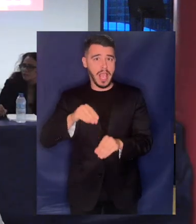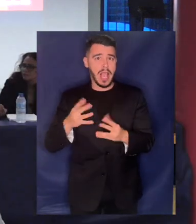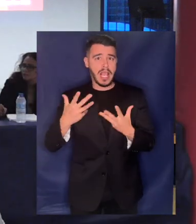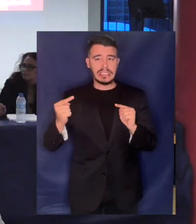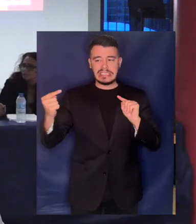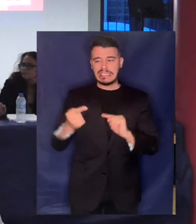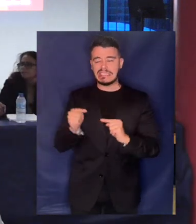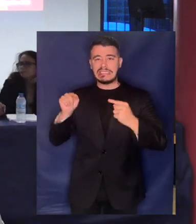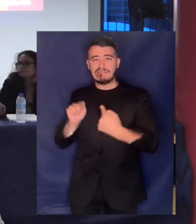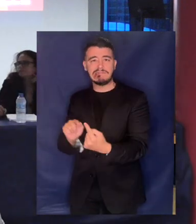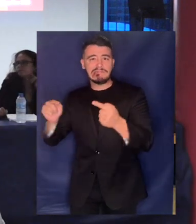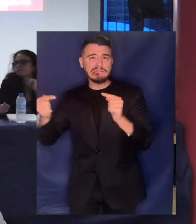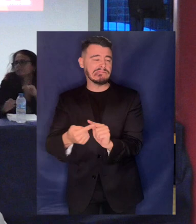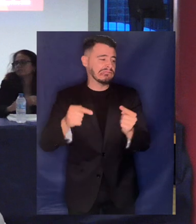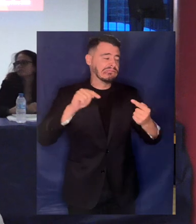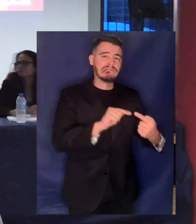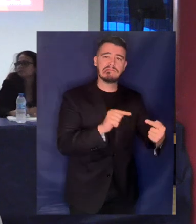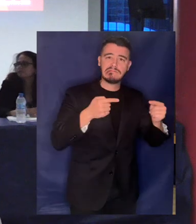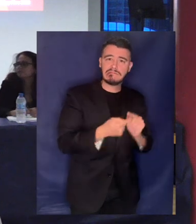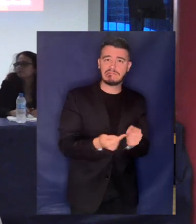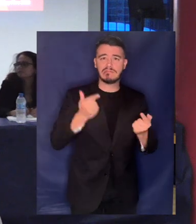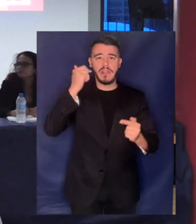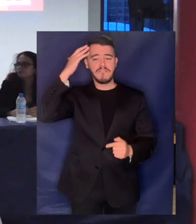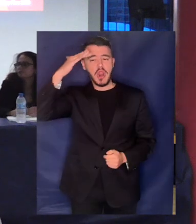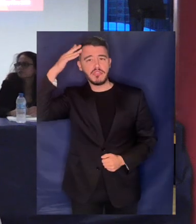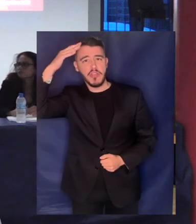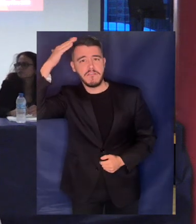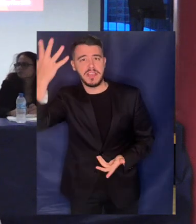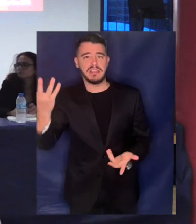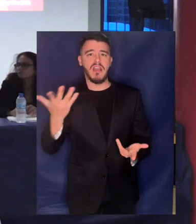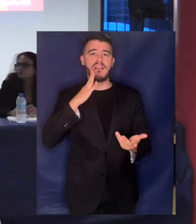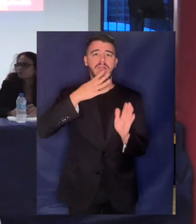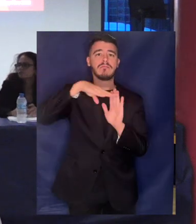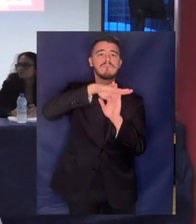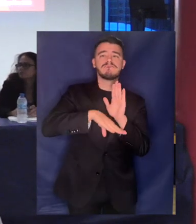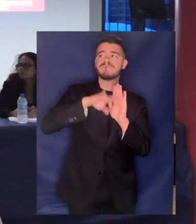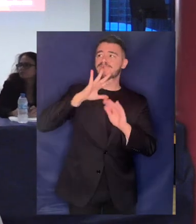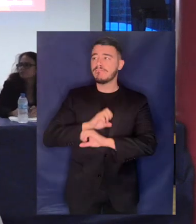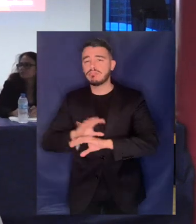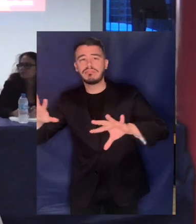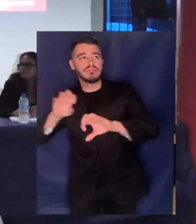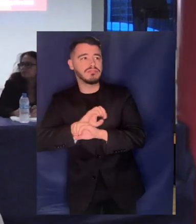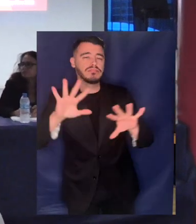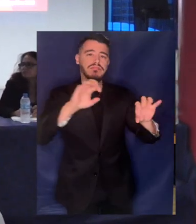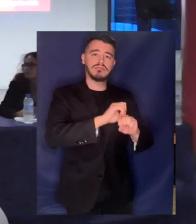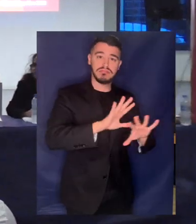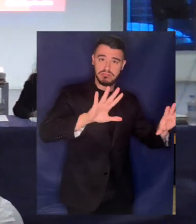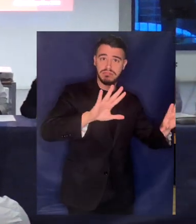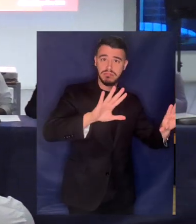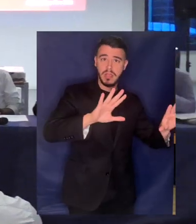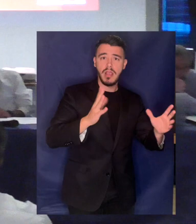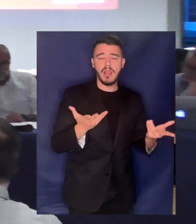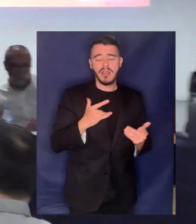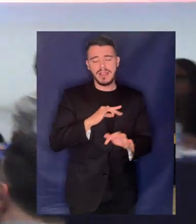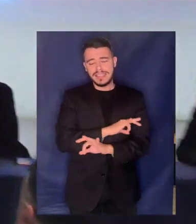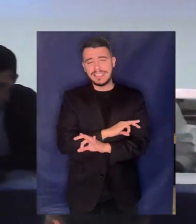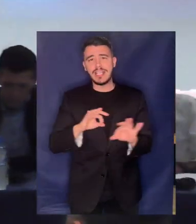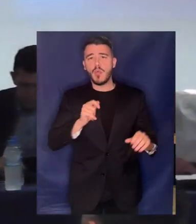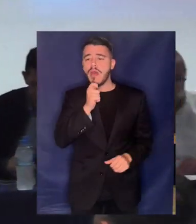παιδεία, ειδολοϊκοπολιτική, προγραμματική σύγκρουση. Αυτή η μάχη που έχουν μπροστά μας θα έχει σίγουρα